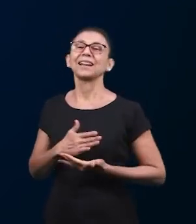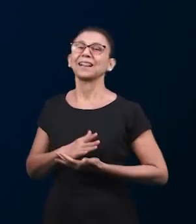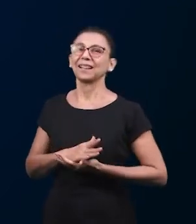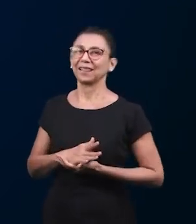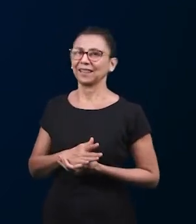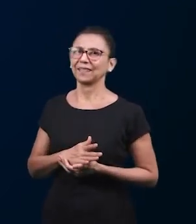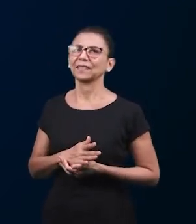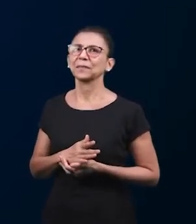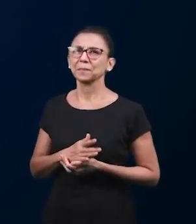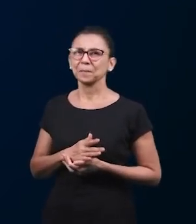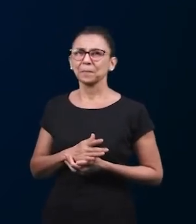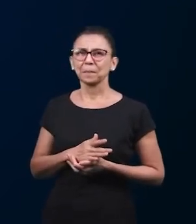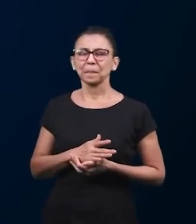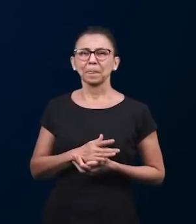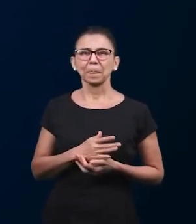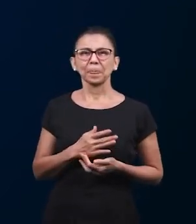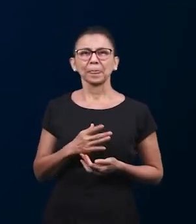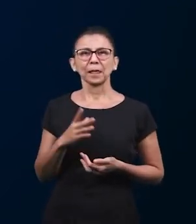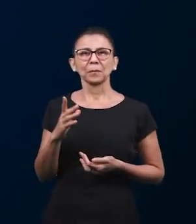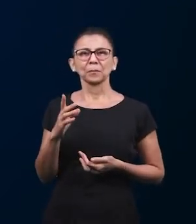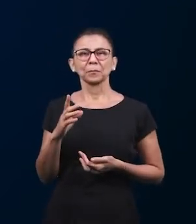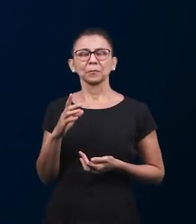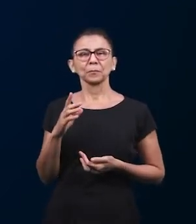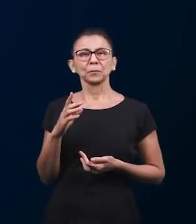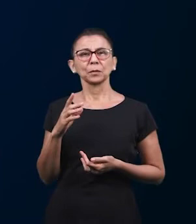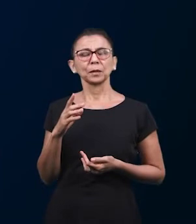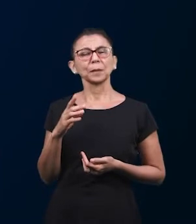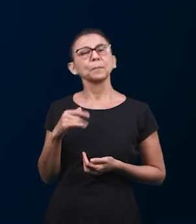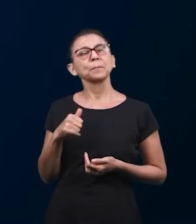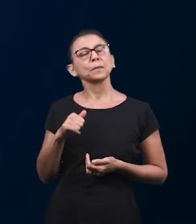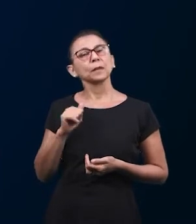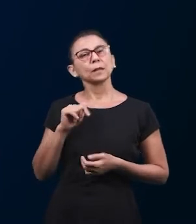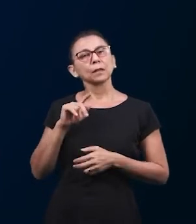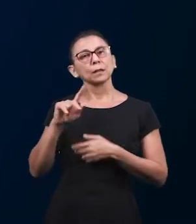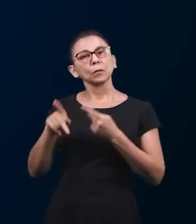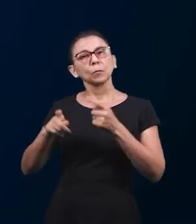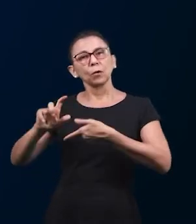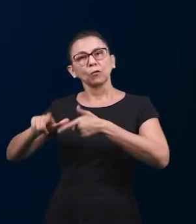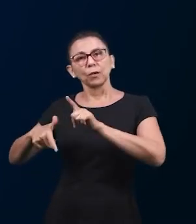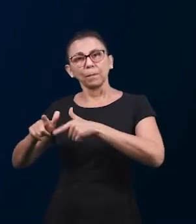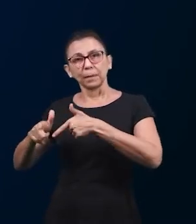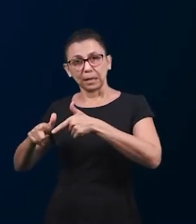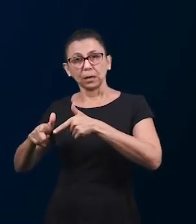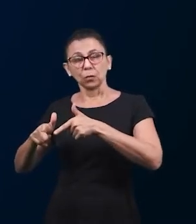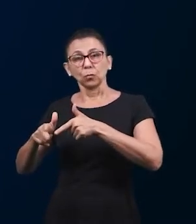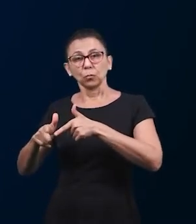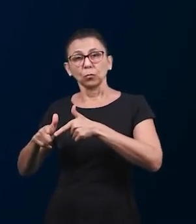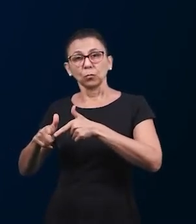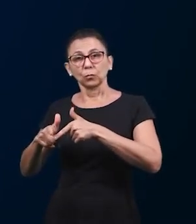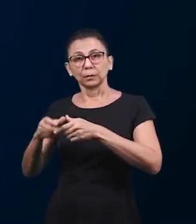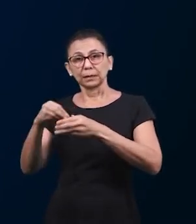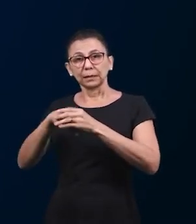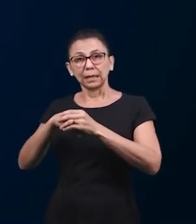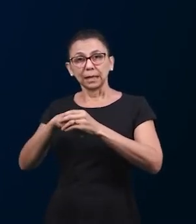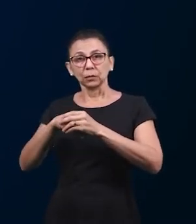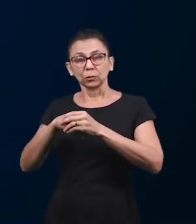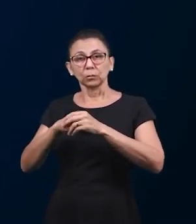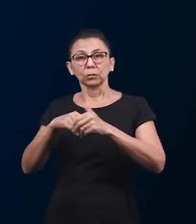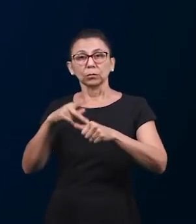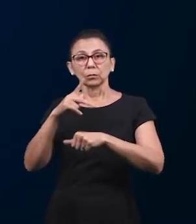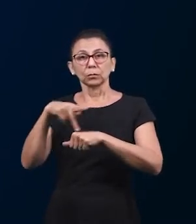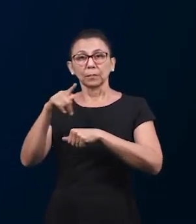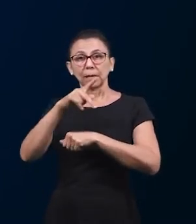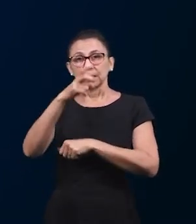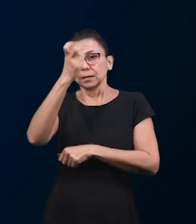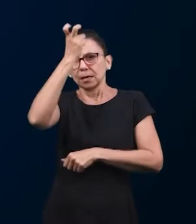радостью, зная, что он вспомнил о народе израильском, который каждый